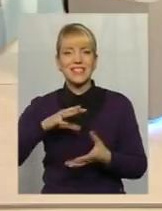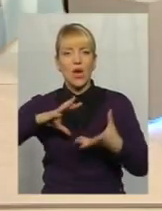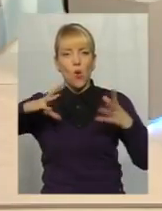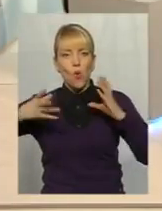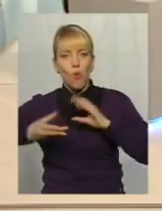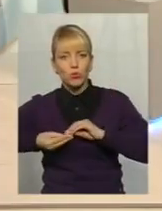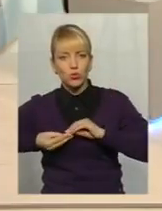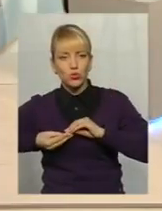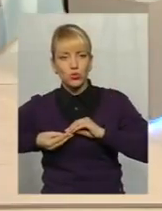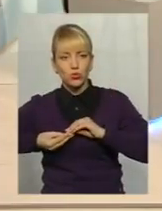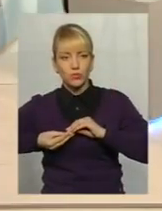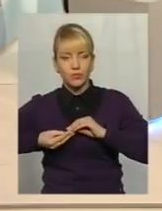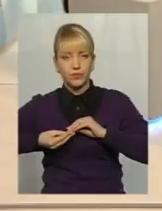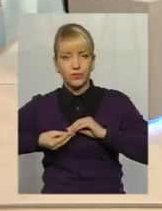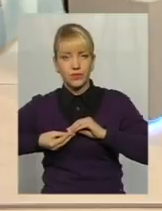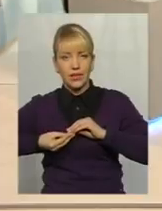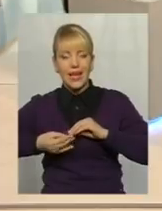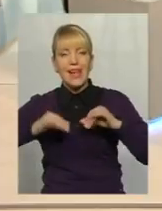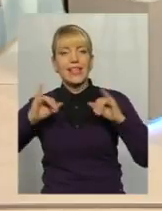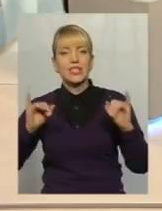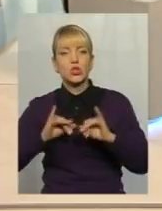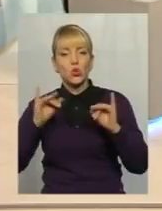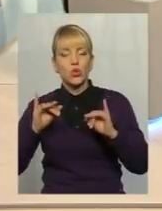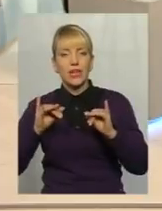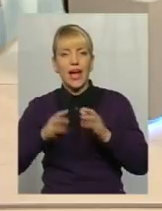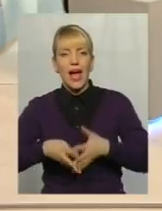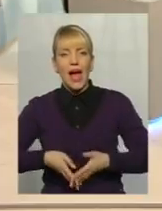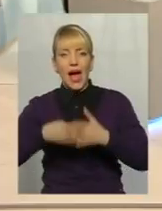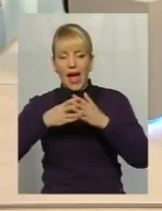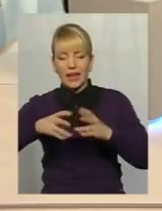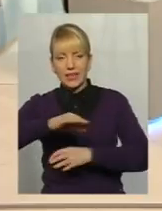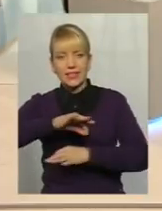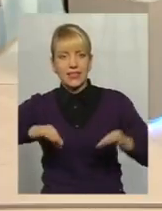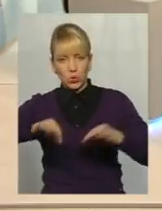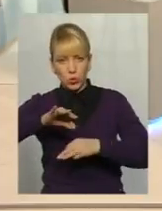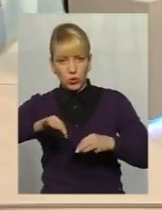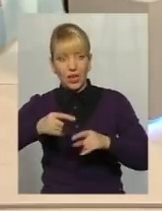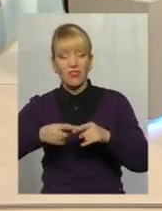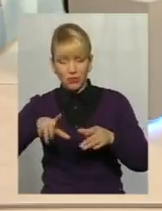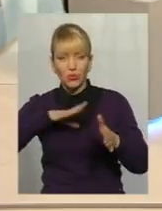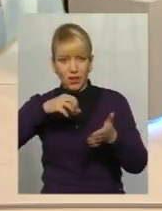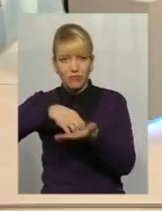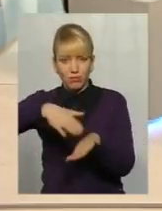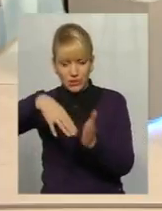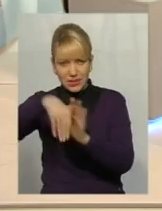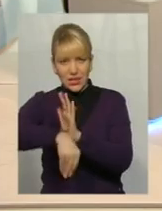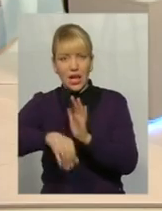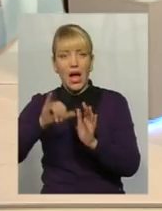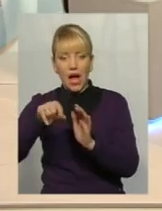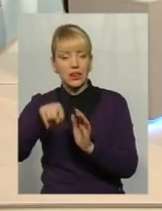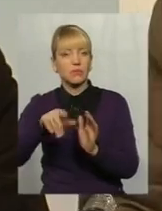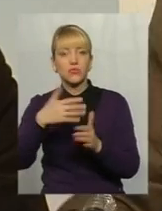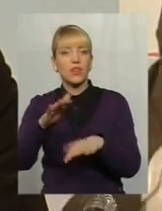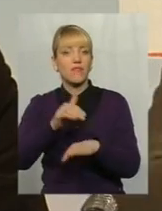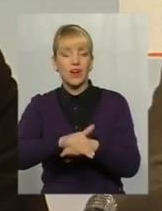у такий багатотомник «Всеобща історія архітектури», вона ще була там описана, а її вже по факту не було. І